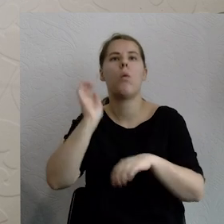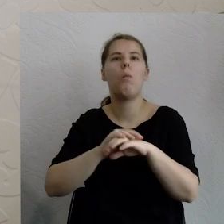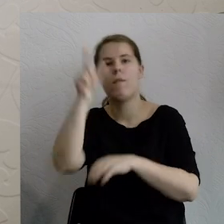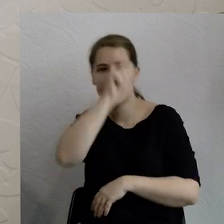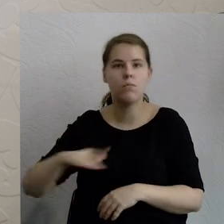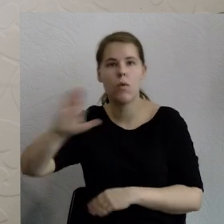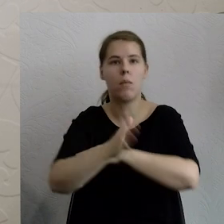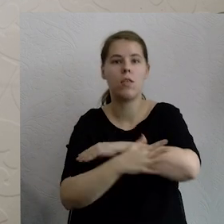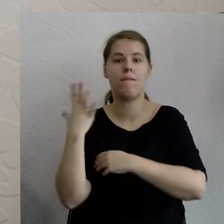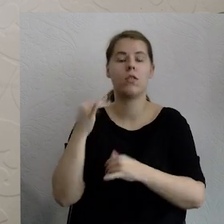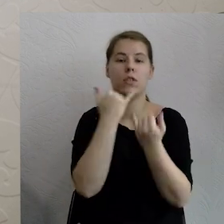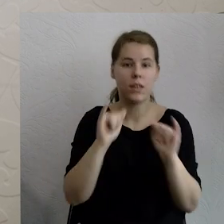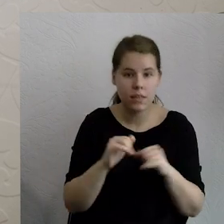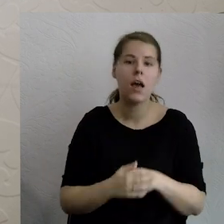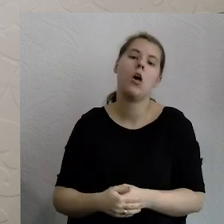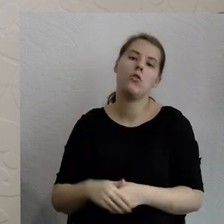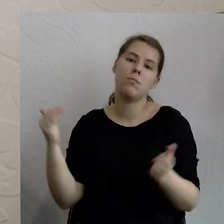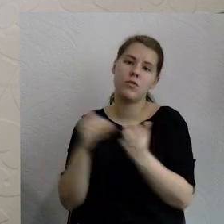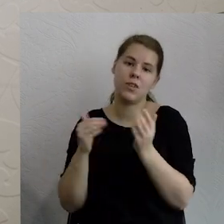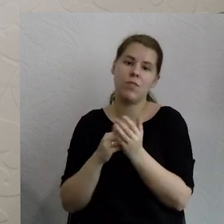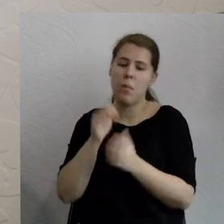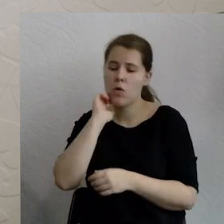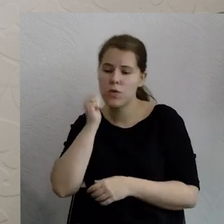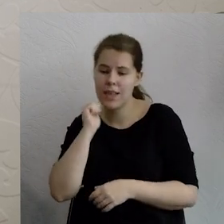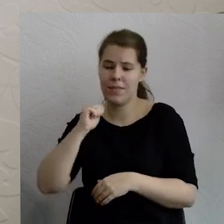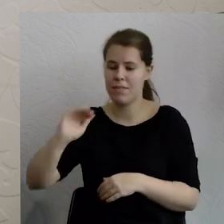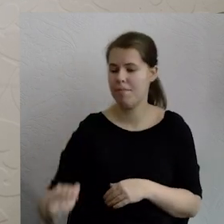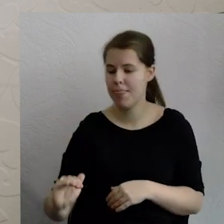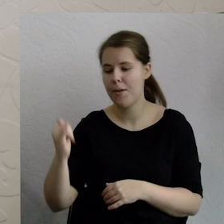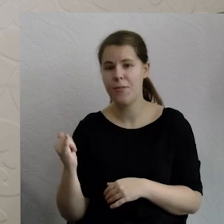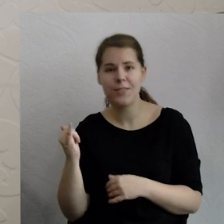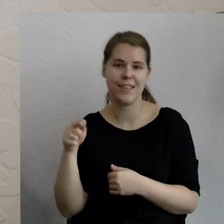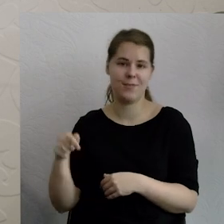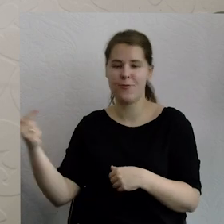pojawią z dnia na dzień. Tylko trzeba je w sobie budować od małego wspólnie.